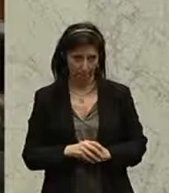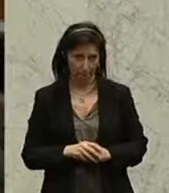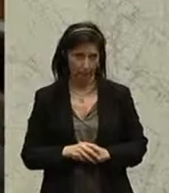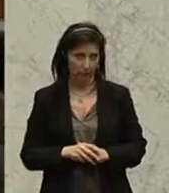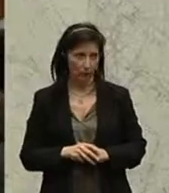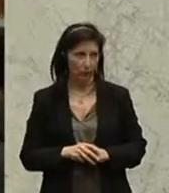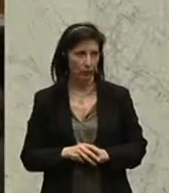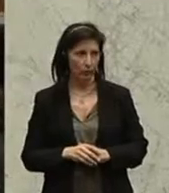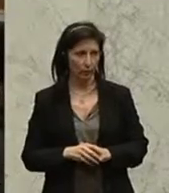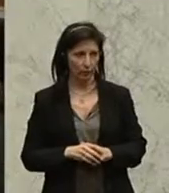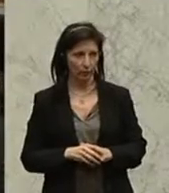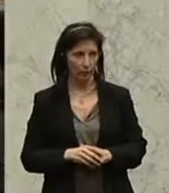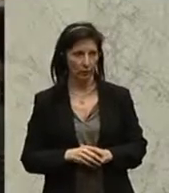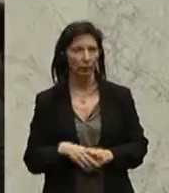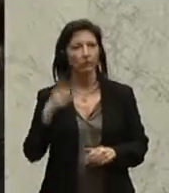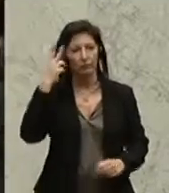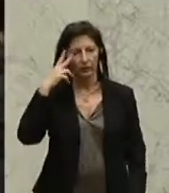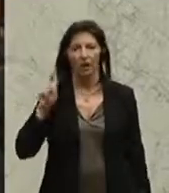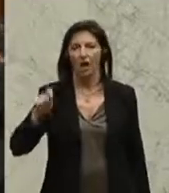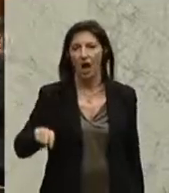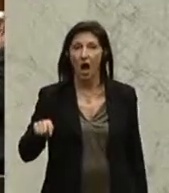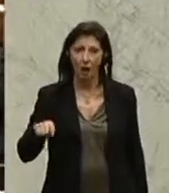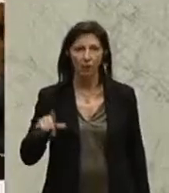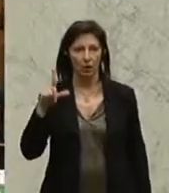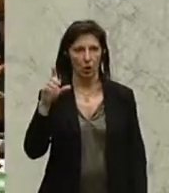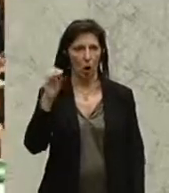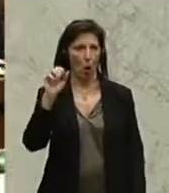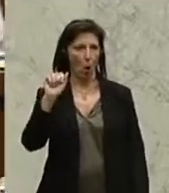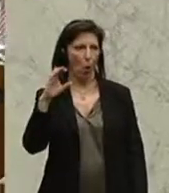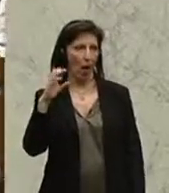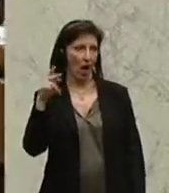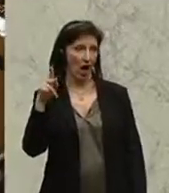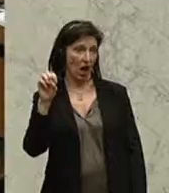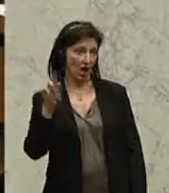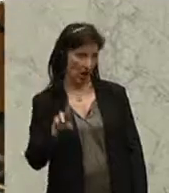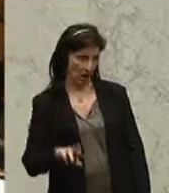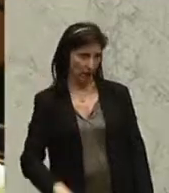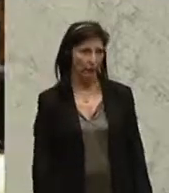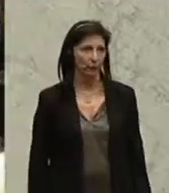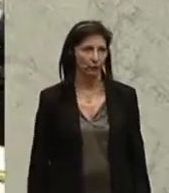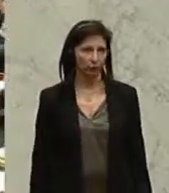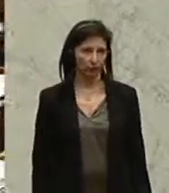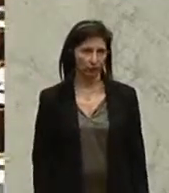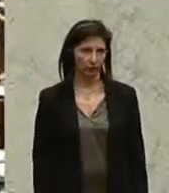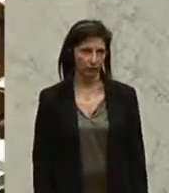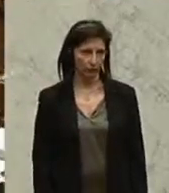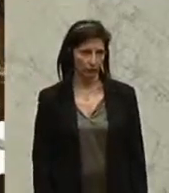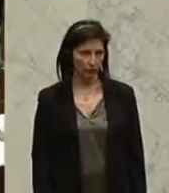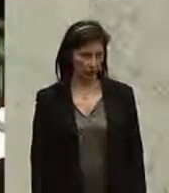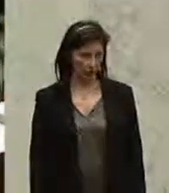Die Struktur für Schulversuche sei nicht sinnvoll, sagt Bildungssprecher der Grünen Harald Walser. Er erfordert mehr Autonomie für Schulen.